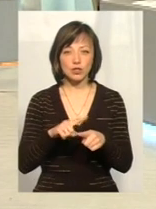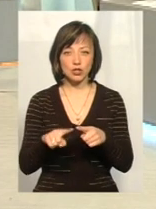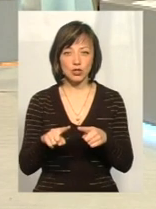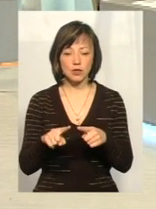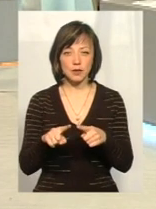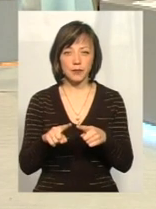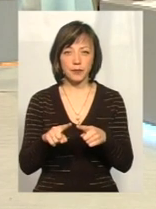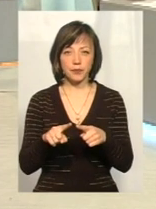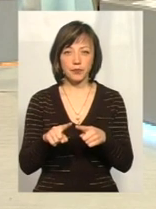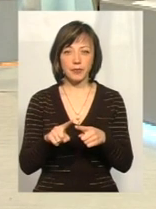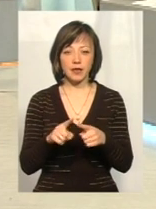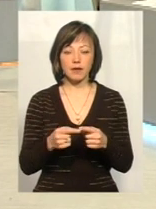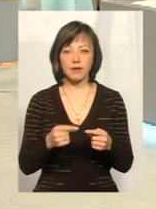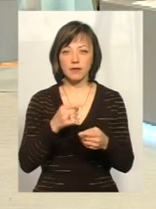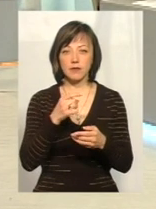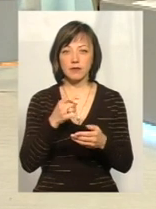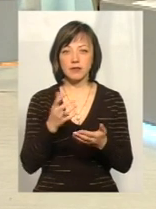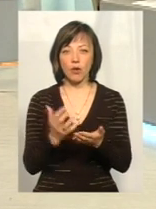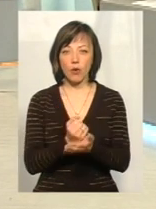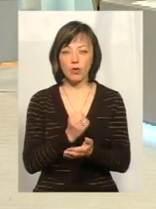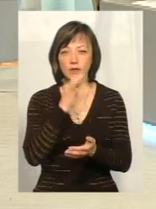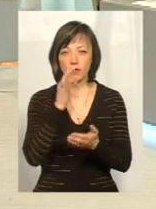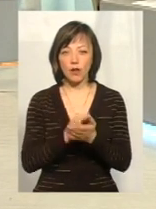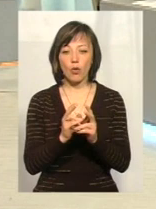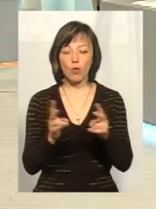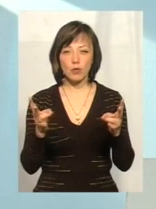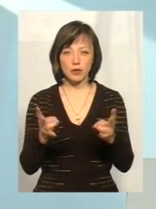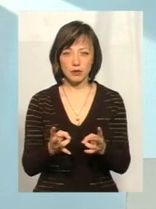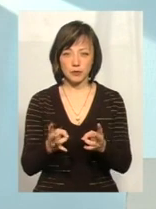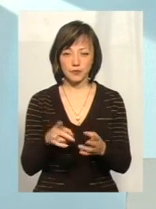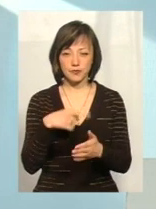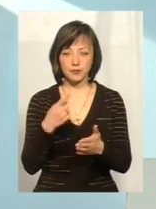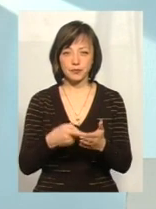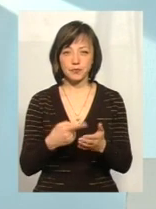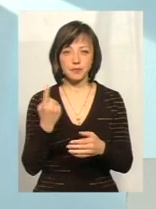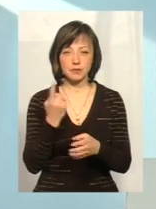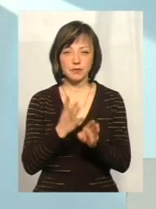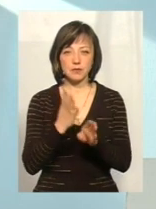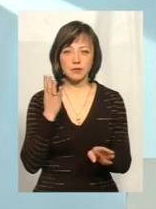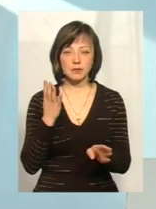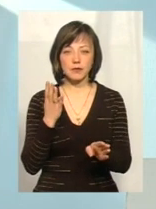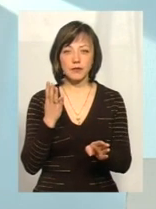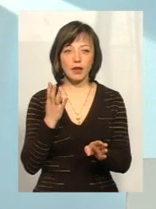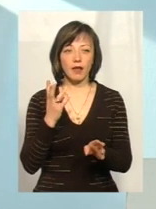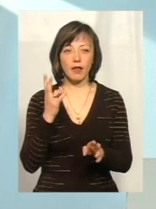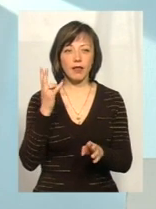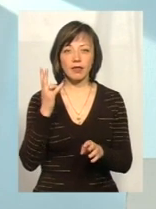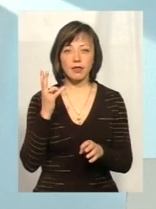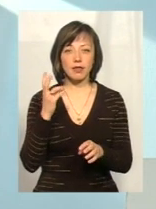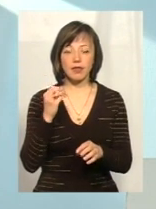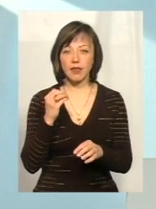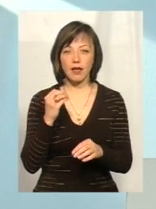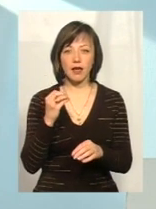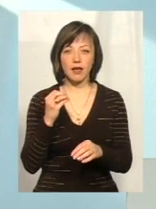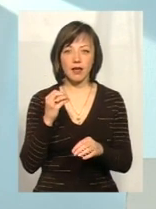все ж таки, відповідальність знаходила тих, кого потрібно. Найперше, це, мені здається, не вестися на ці всі маніпулятивні,